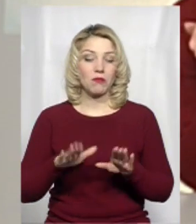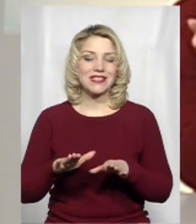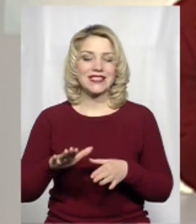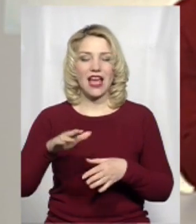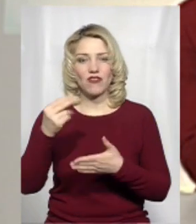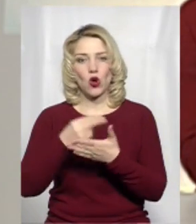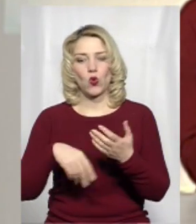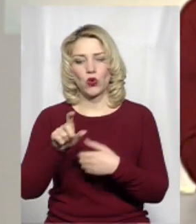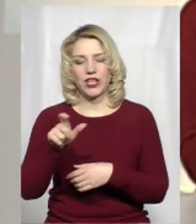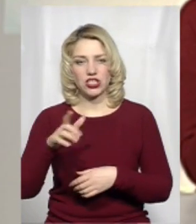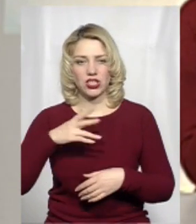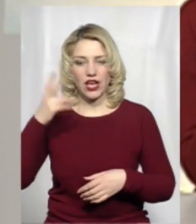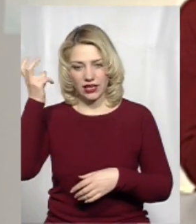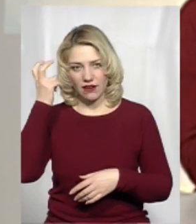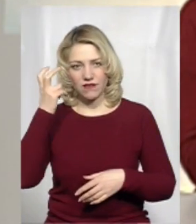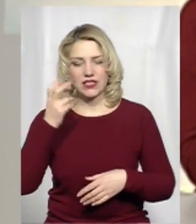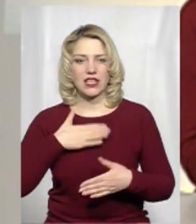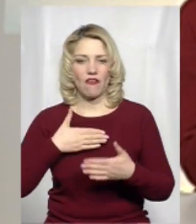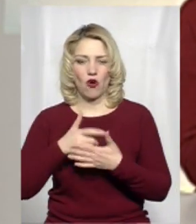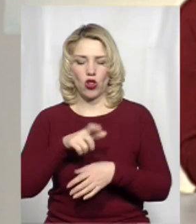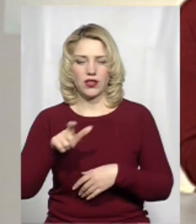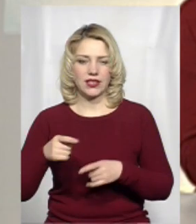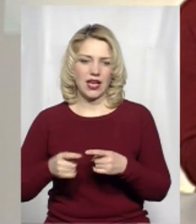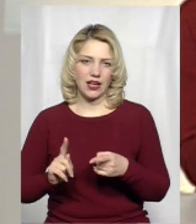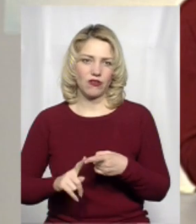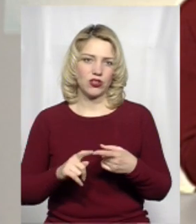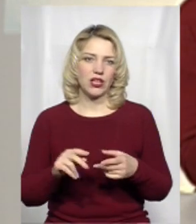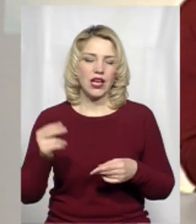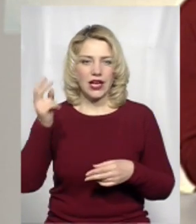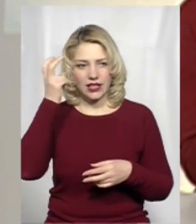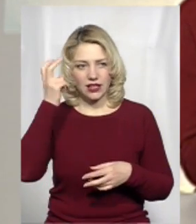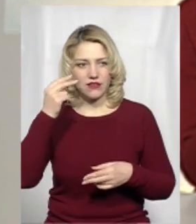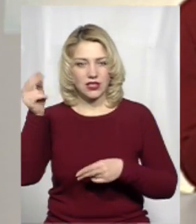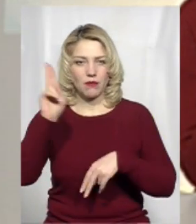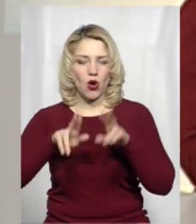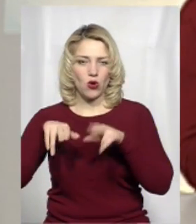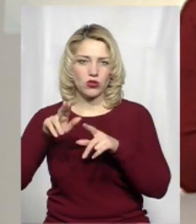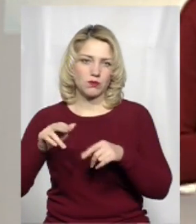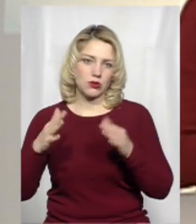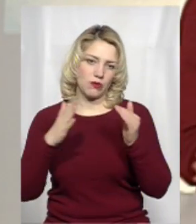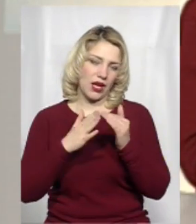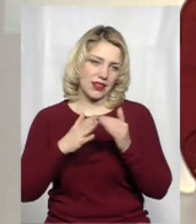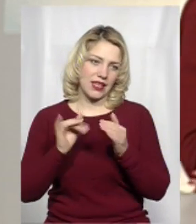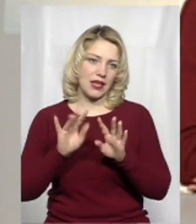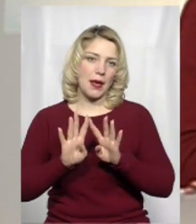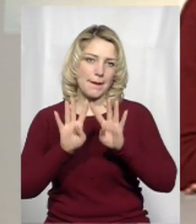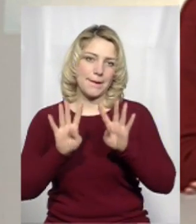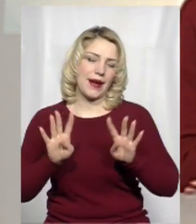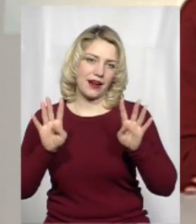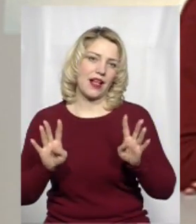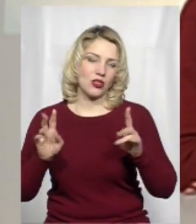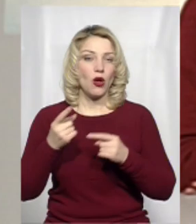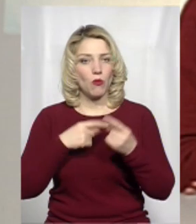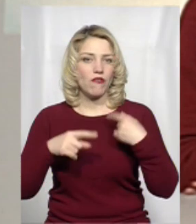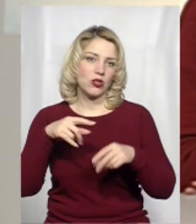художники і київські волонтери оздоблювали самчиківським розписом хати і паркани. Повернімось на кілька місяців в